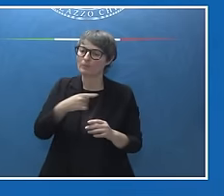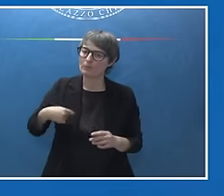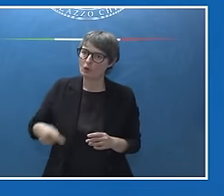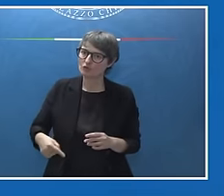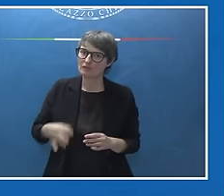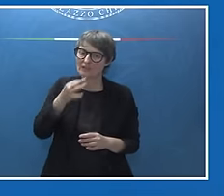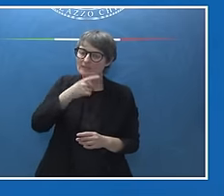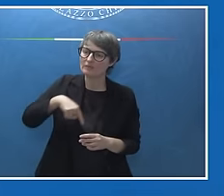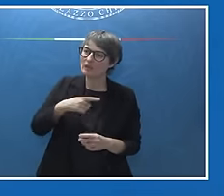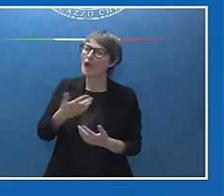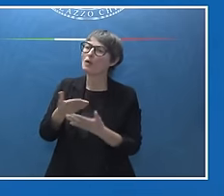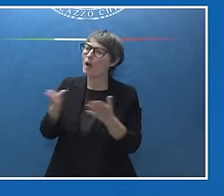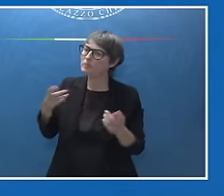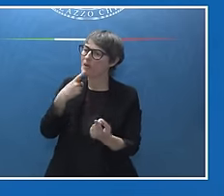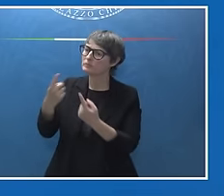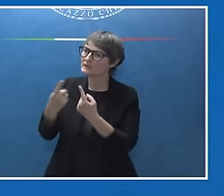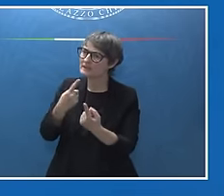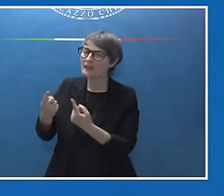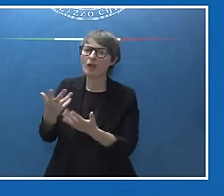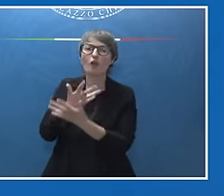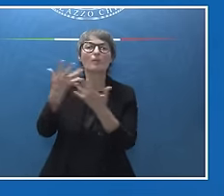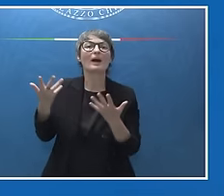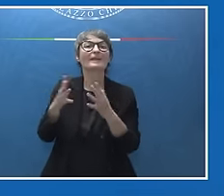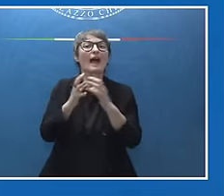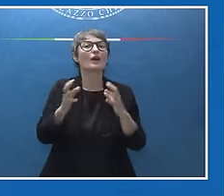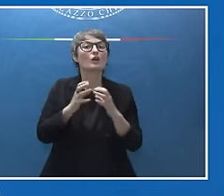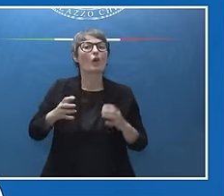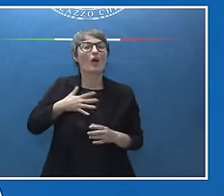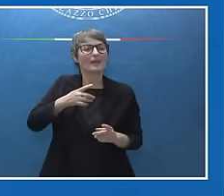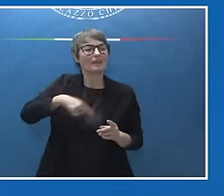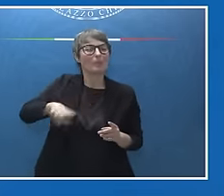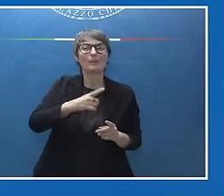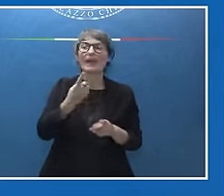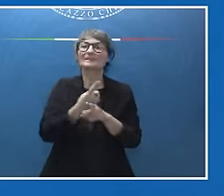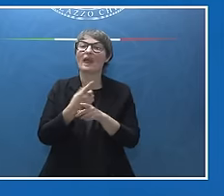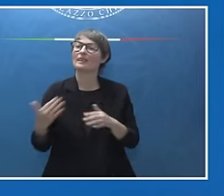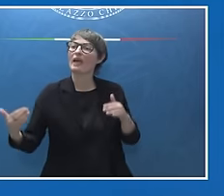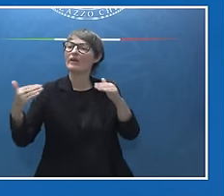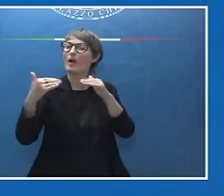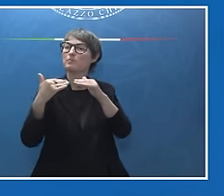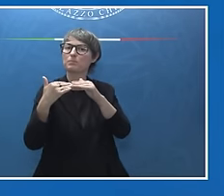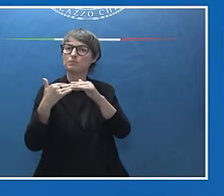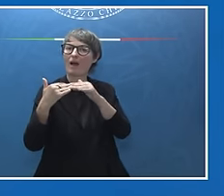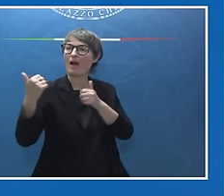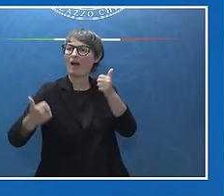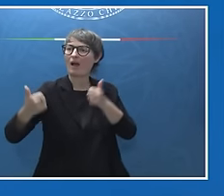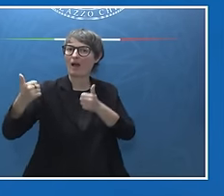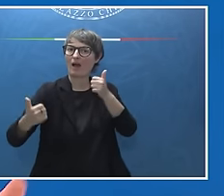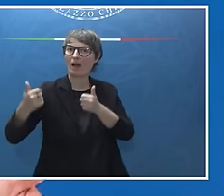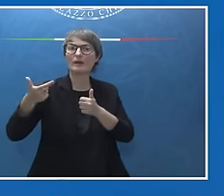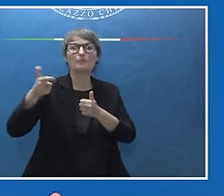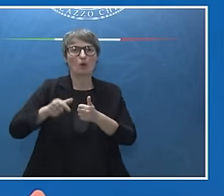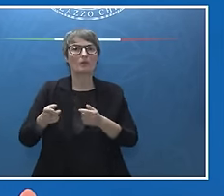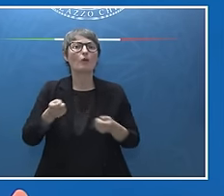al dialogo, ovviamente però le nostre imprese devono poter competere ad armi pari, perché il mercato può essere libero solamente se è anche equo, quindi